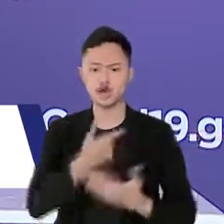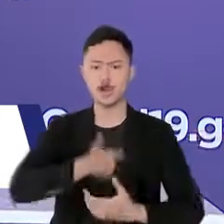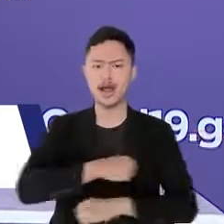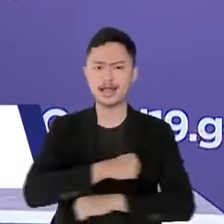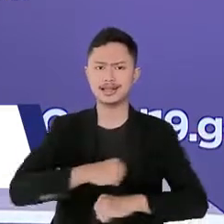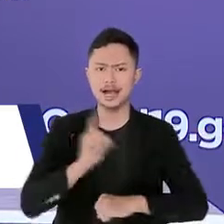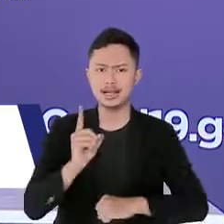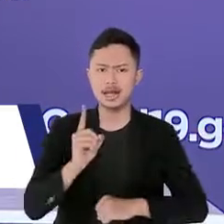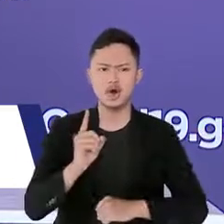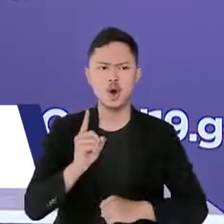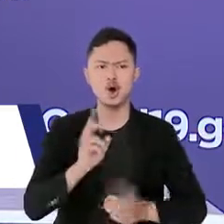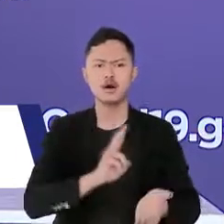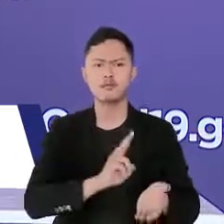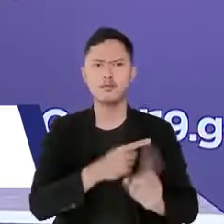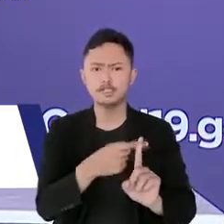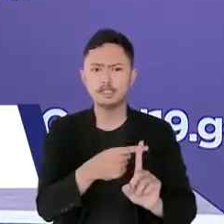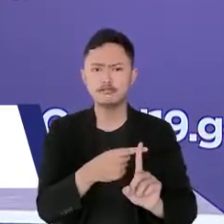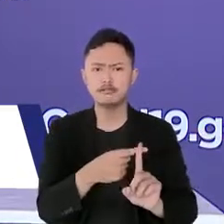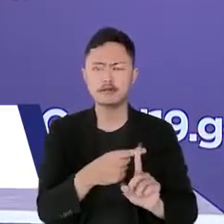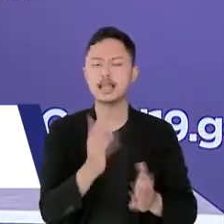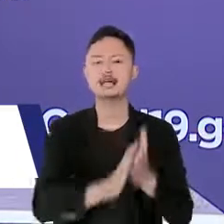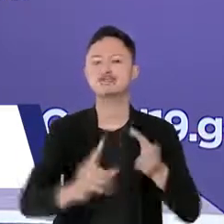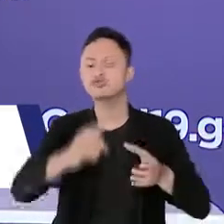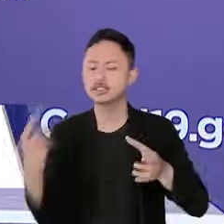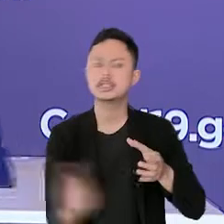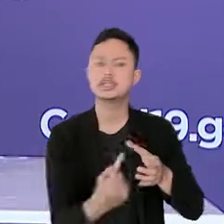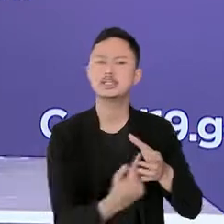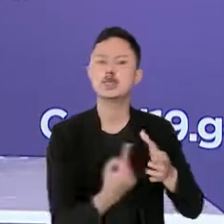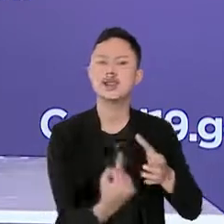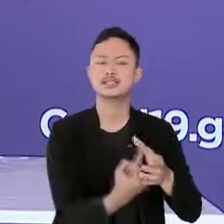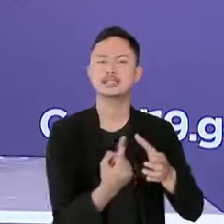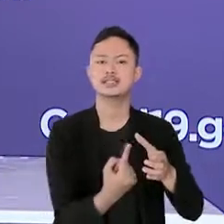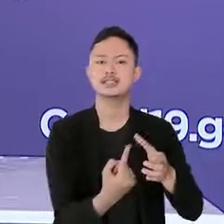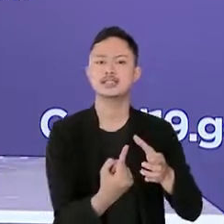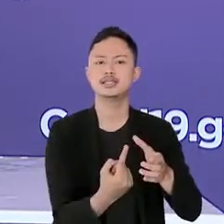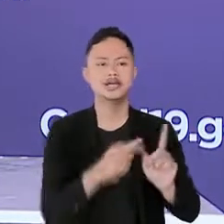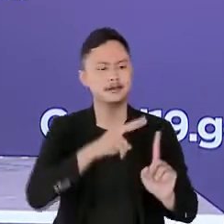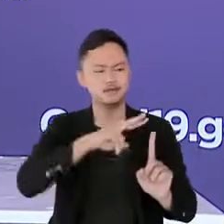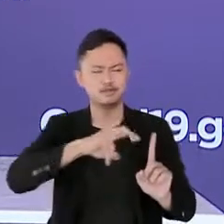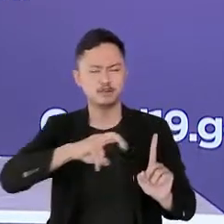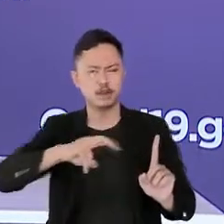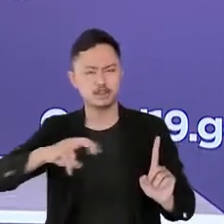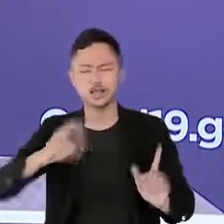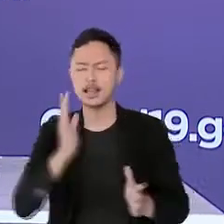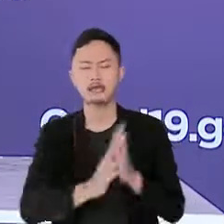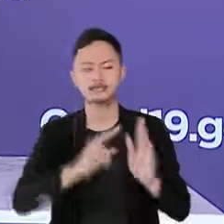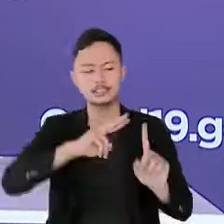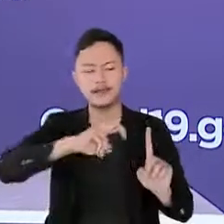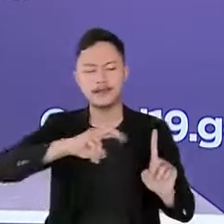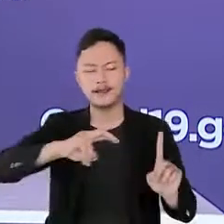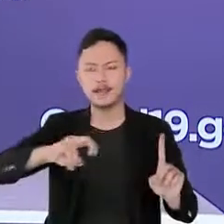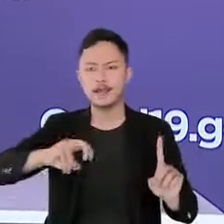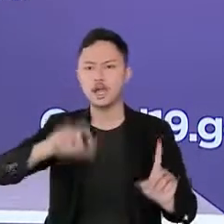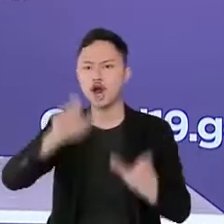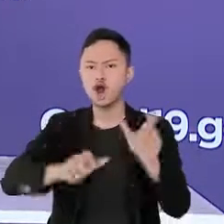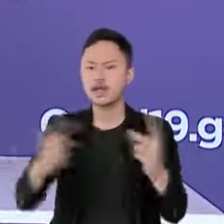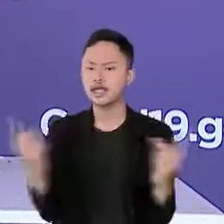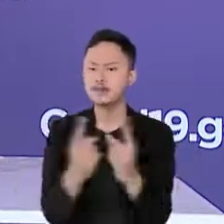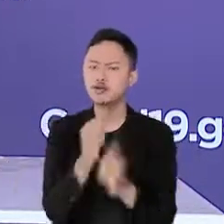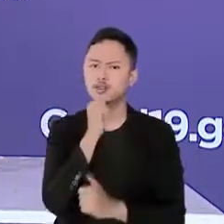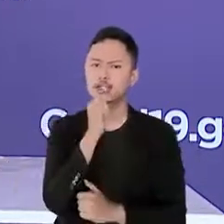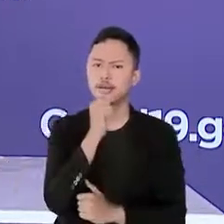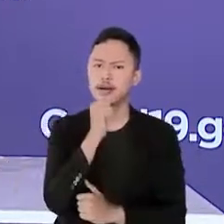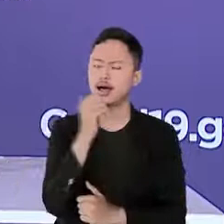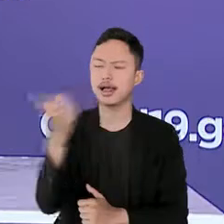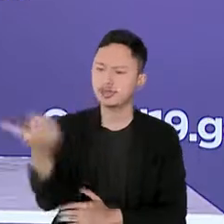sesuai kondisi dan waktu yang ditentukan serta dilakukan pelacakan secara intensif terhadap orang yang berinteraksi